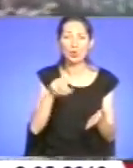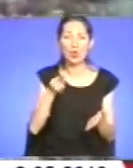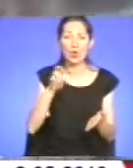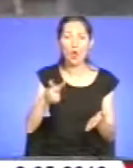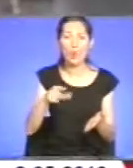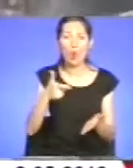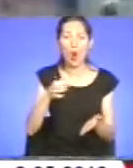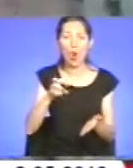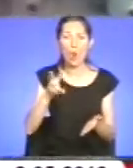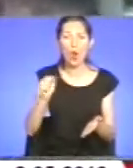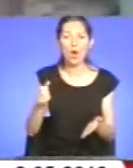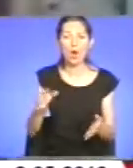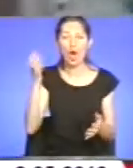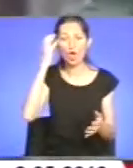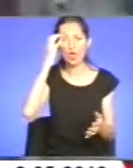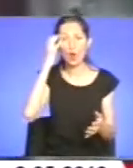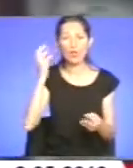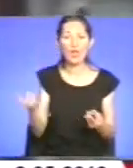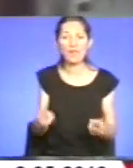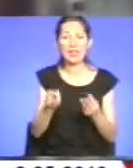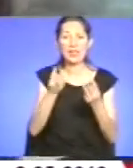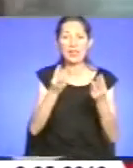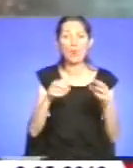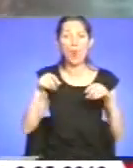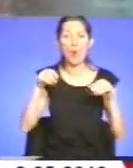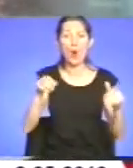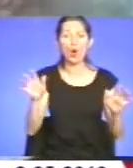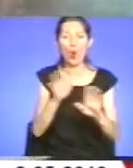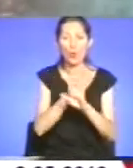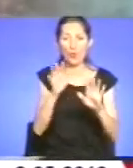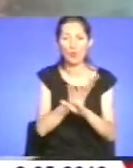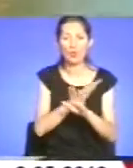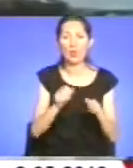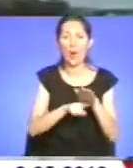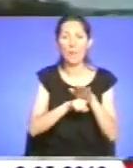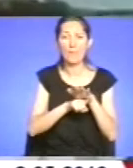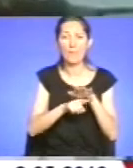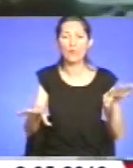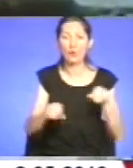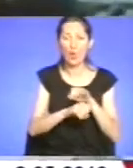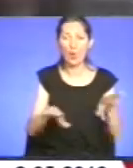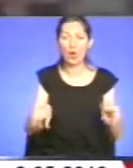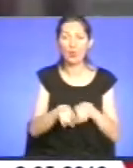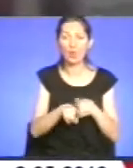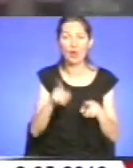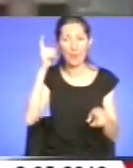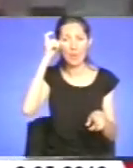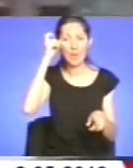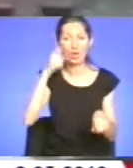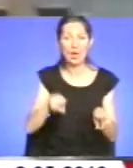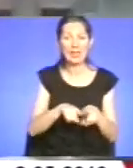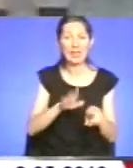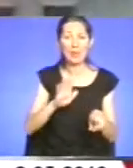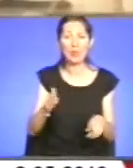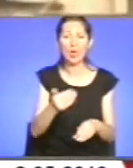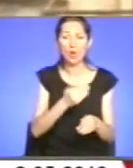димої поруху повітря, безперервні вибухи, немов справжнє пекло. Такими були останні бої, які тривали близько двох